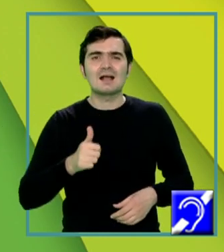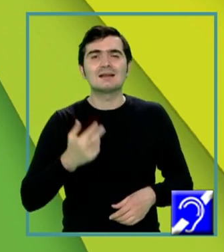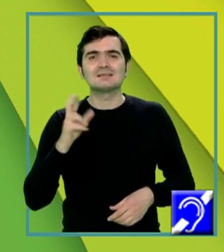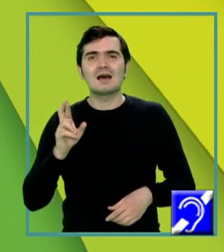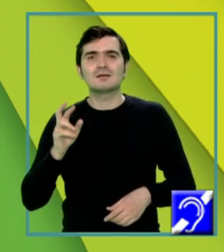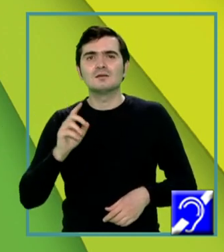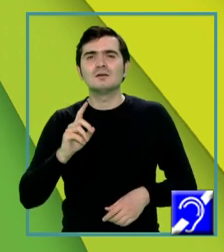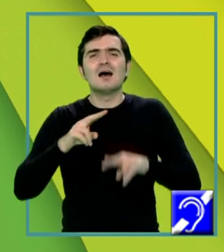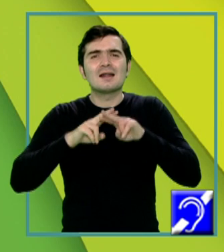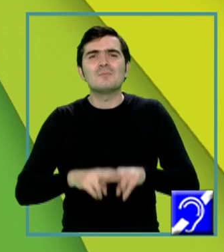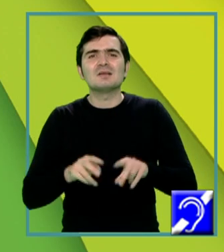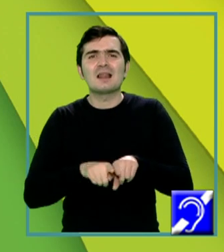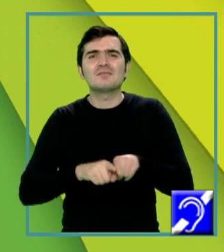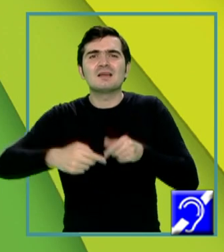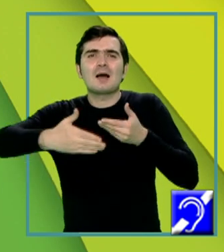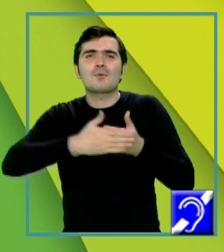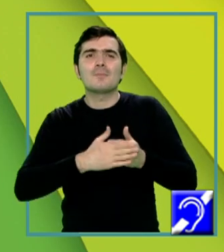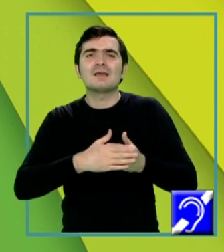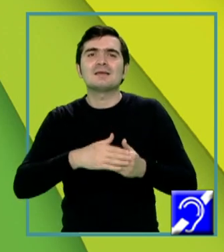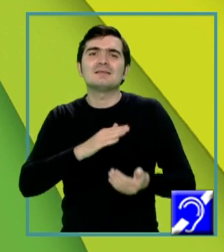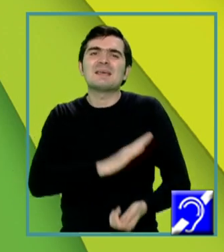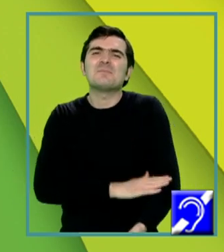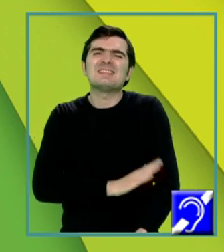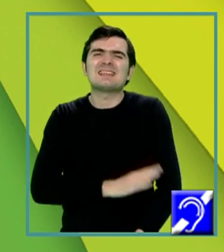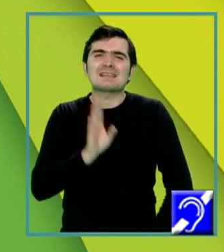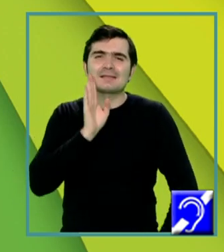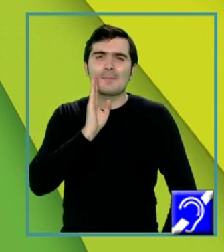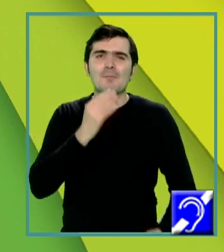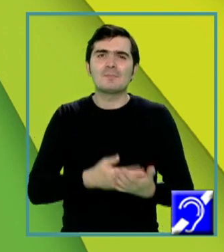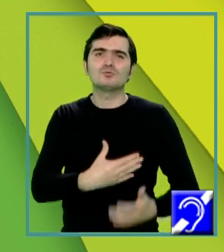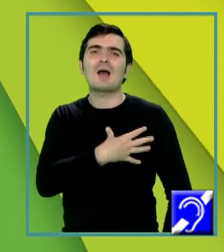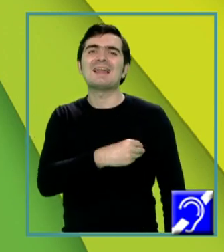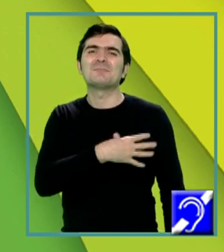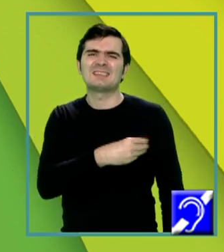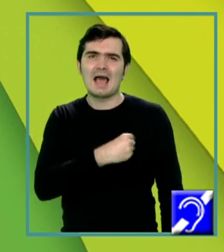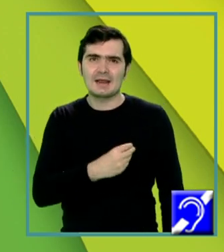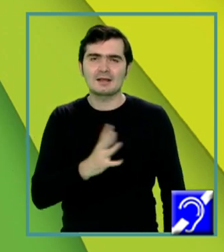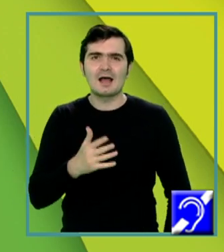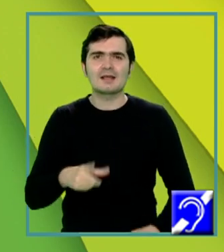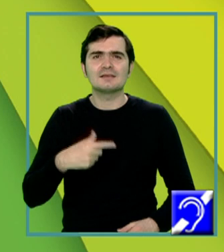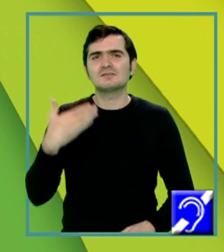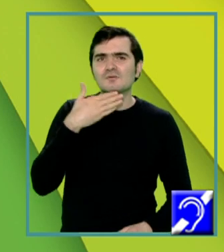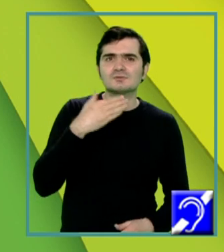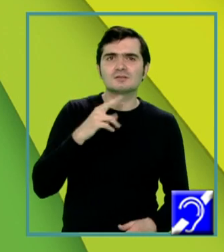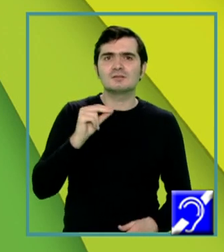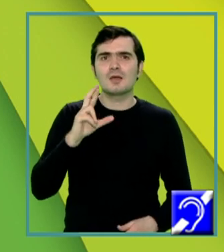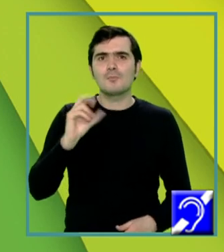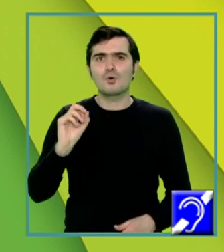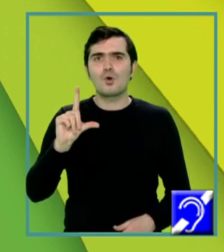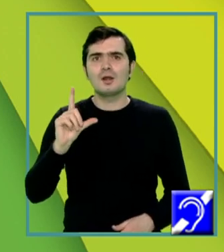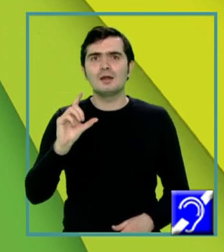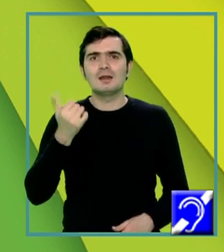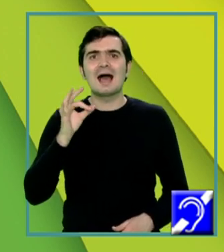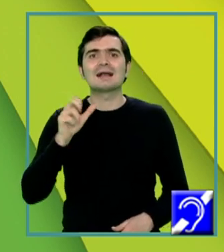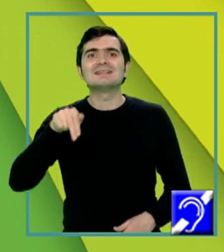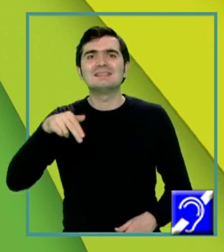deoarece urmează și alăptarea, favorizată, voi știți, de doi hormoni, prolactina, care stimulează secreția lactată și ocitocina,